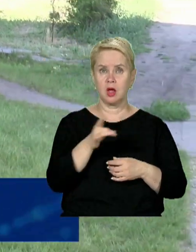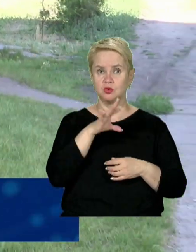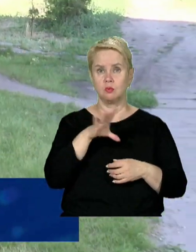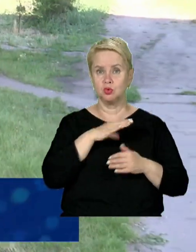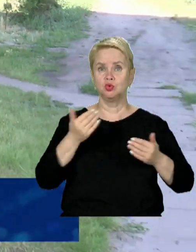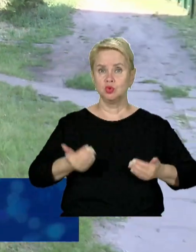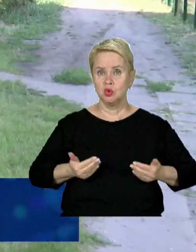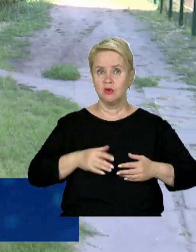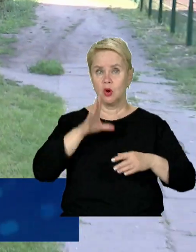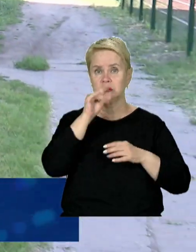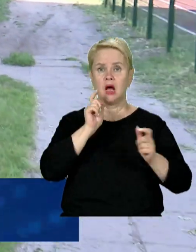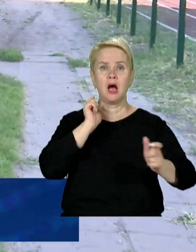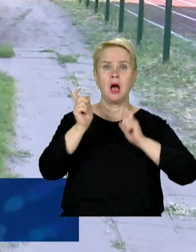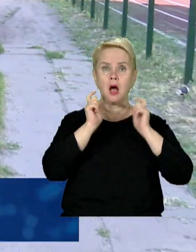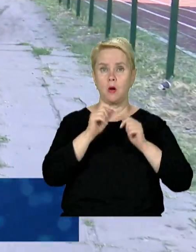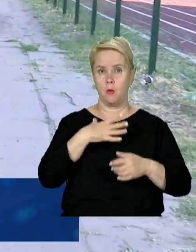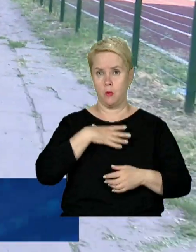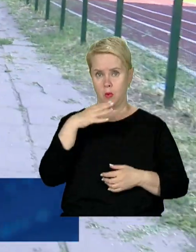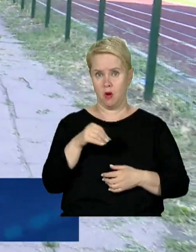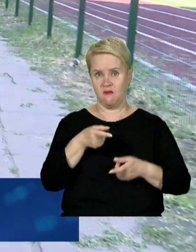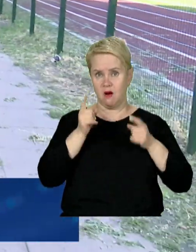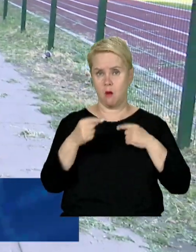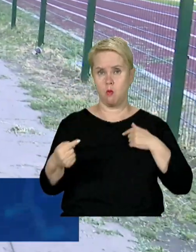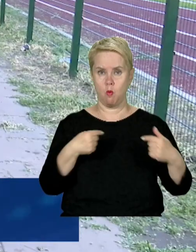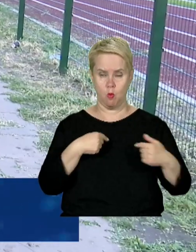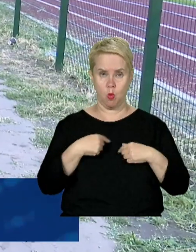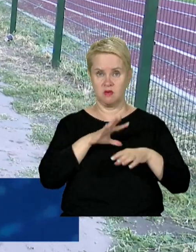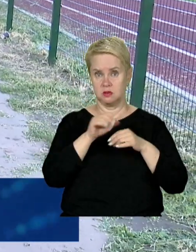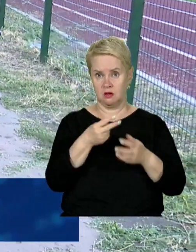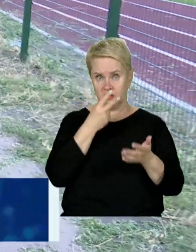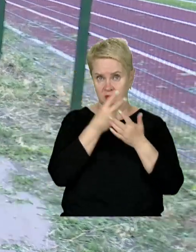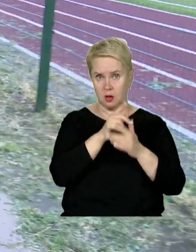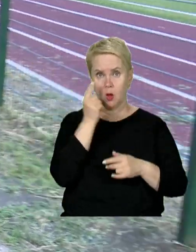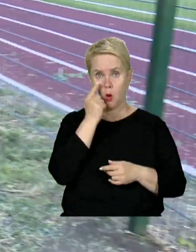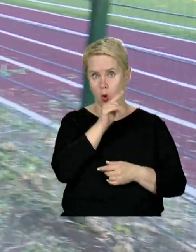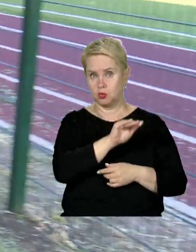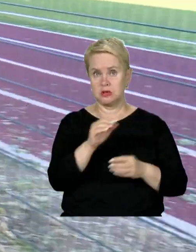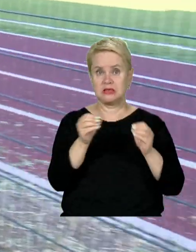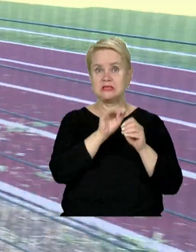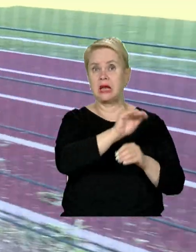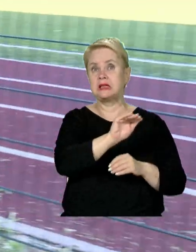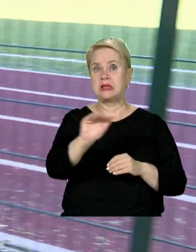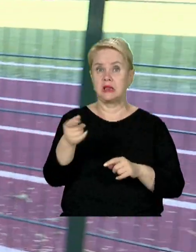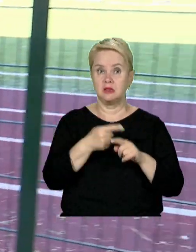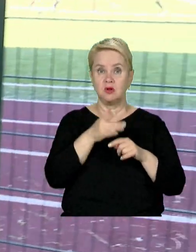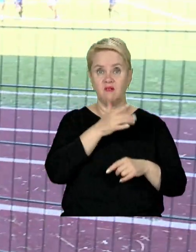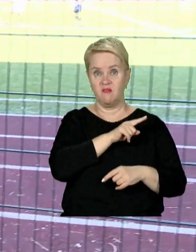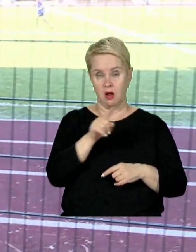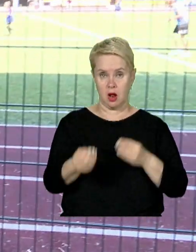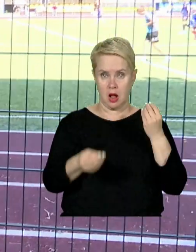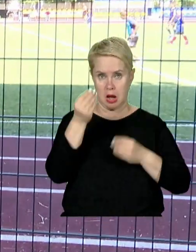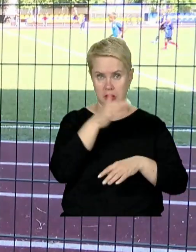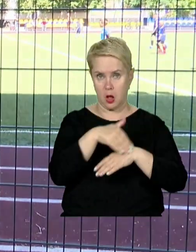час був живий. Собака стогнала та помирала в реальних муках. І все це відбувалося на очах у десятків дітей, які в цей час